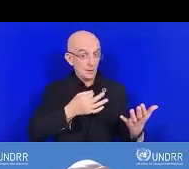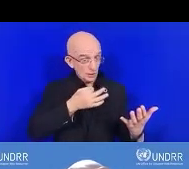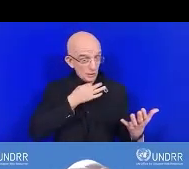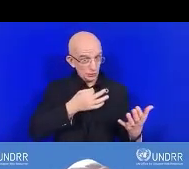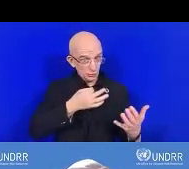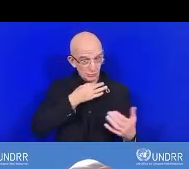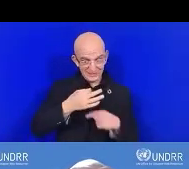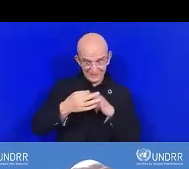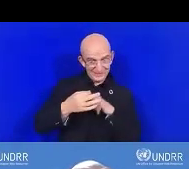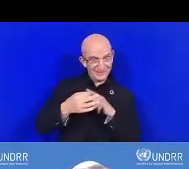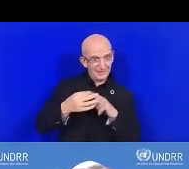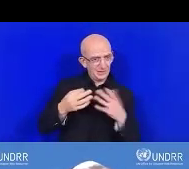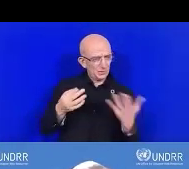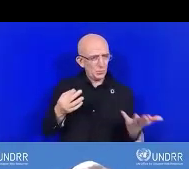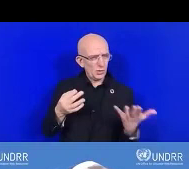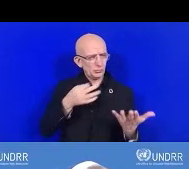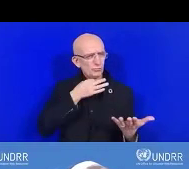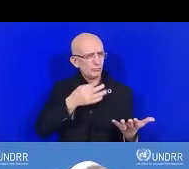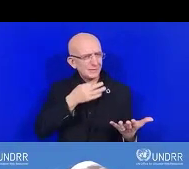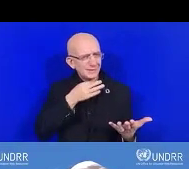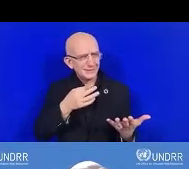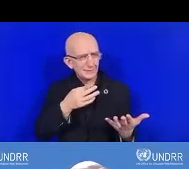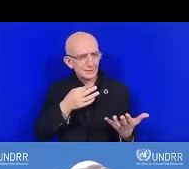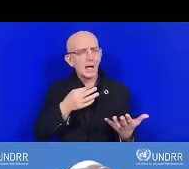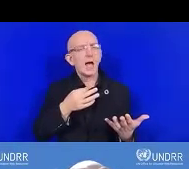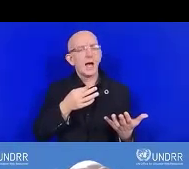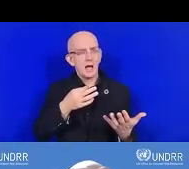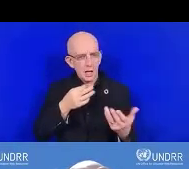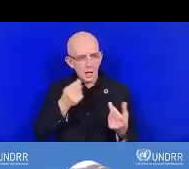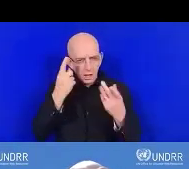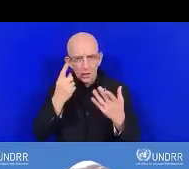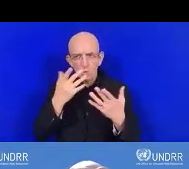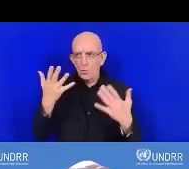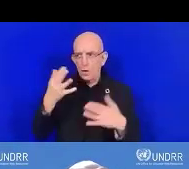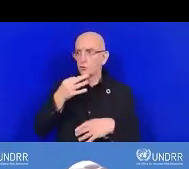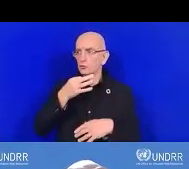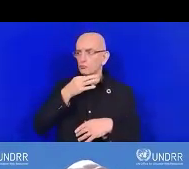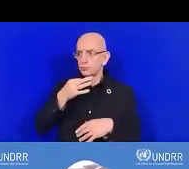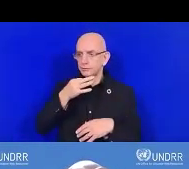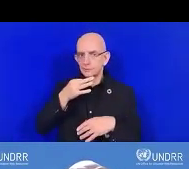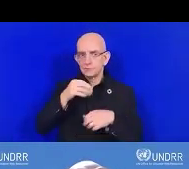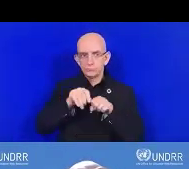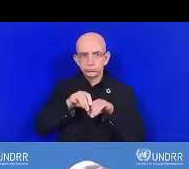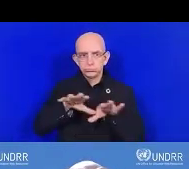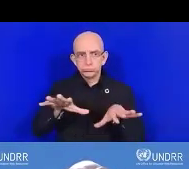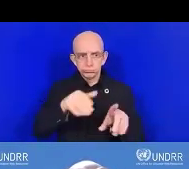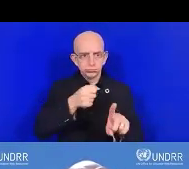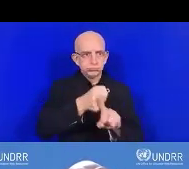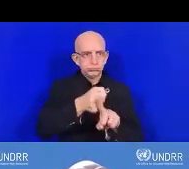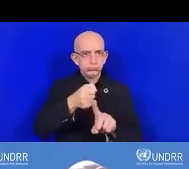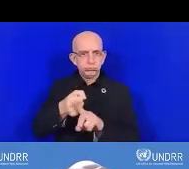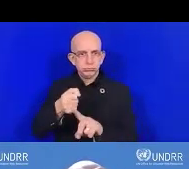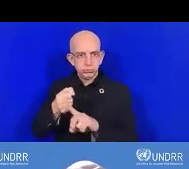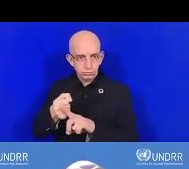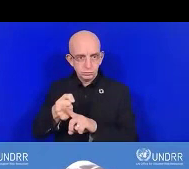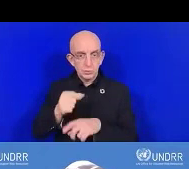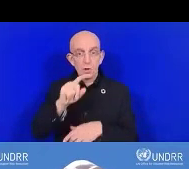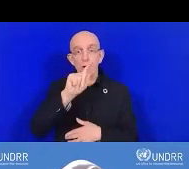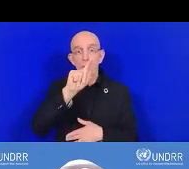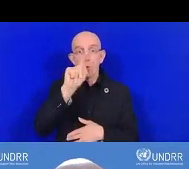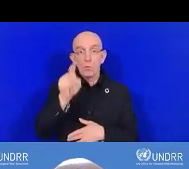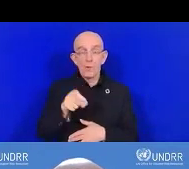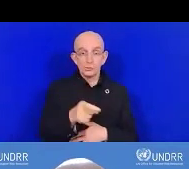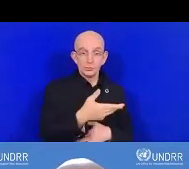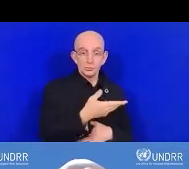La question posée ou l'indicateur ici, est-ce que le plan local contient des